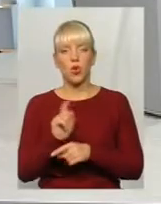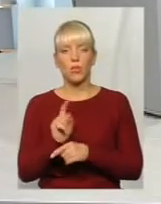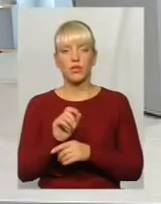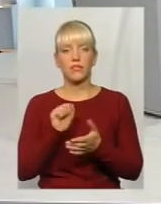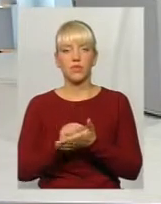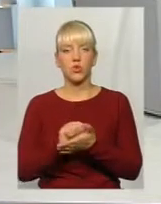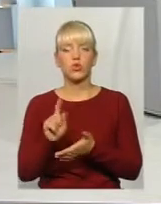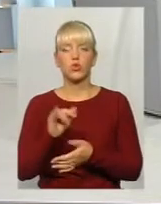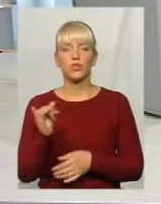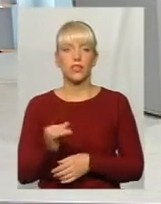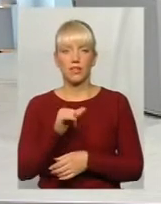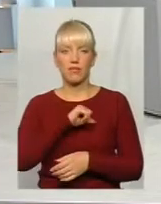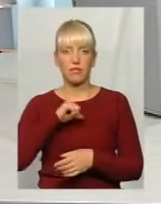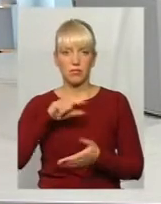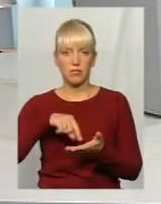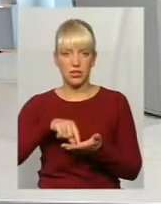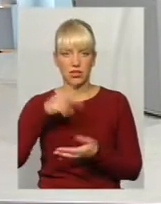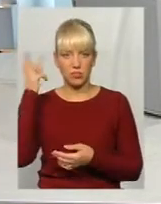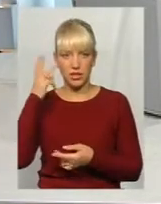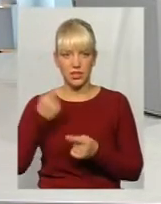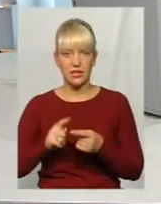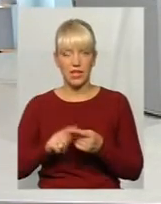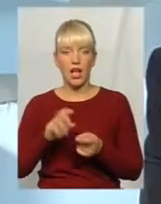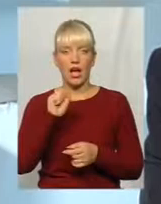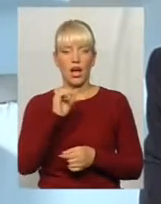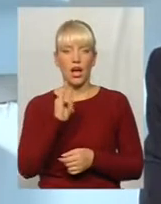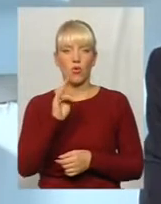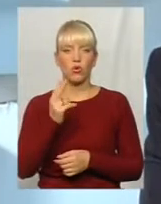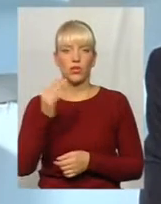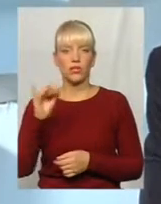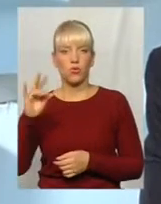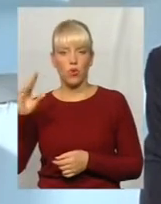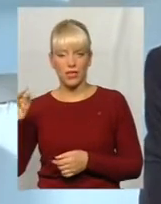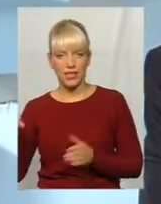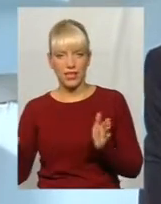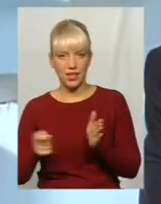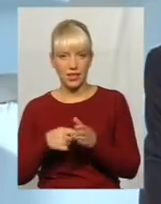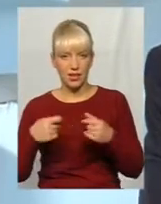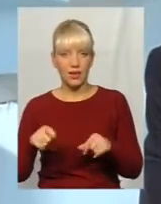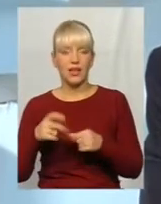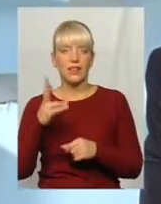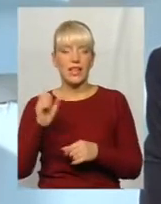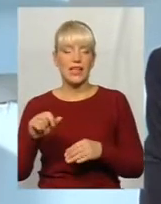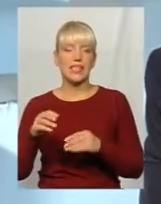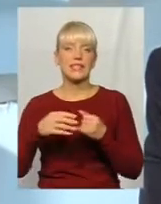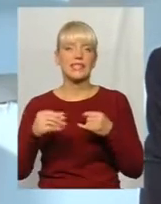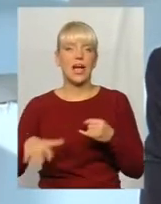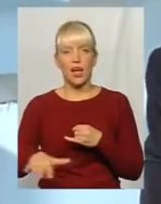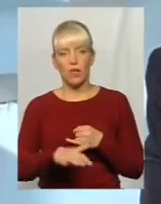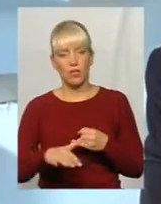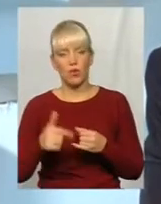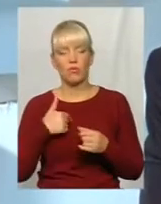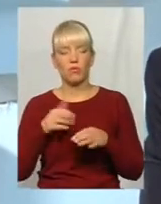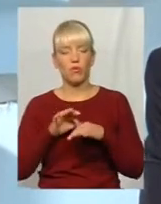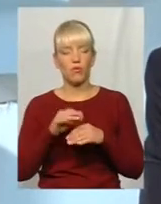але що цікавить місто Хмельницький, це, власне, аукціони на землю. Ми такі аукціони проводимо раз або двічі на рік. Власне, минулого